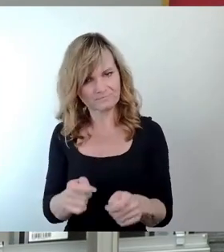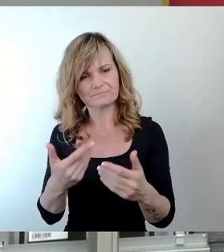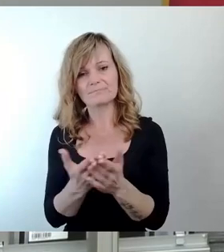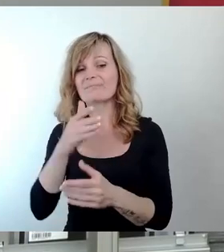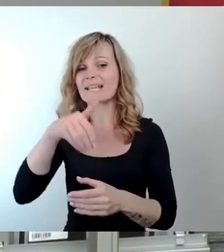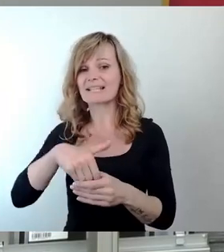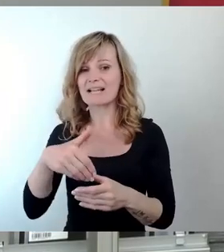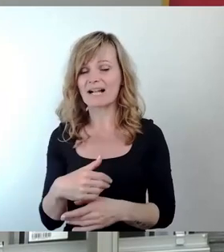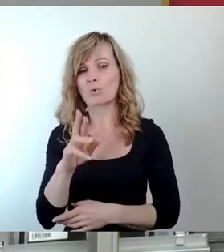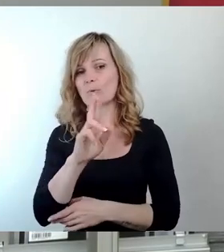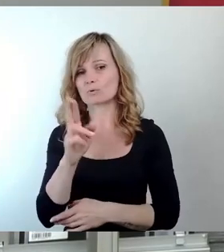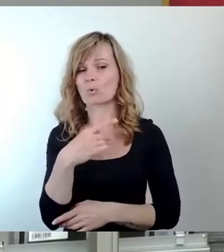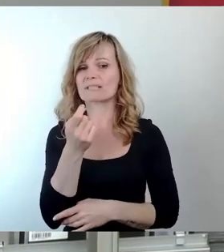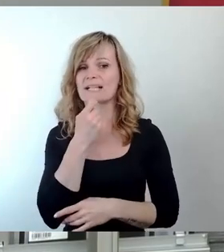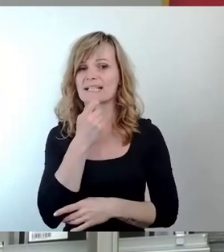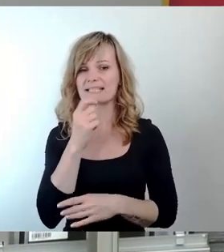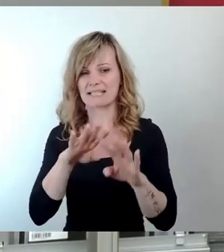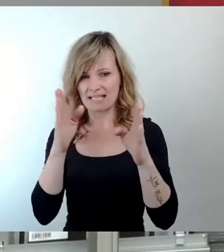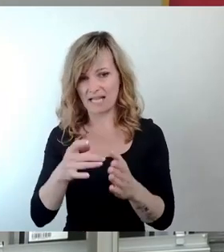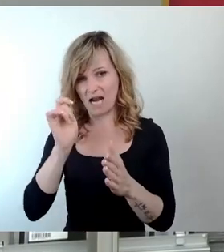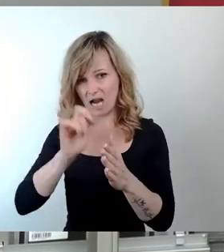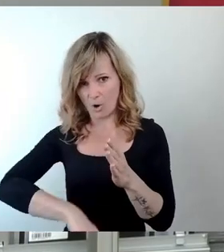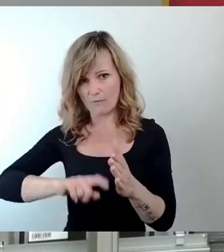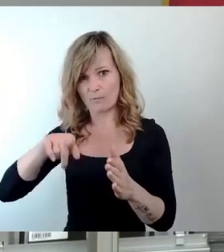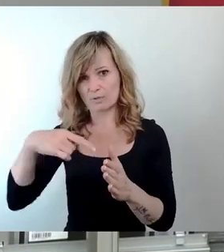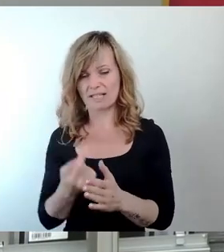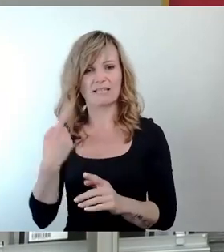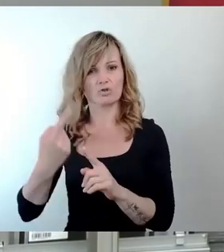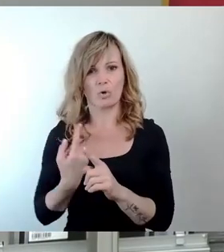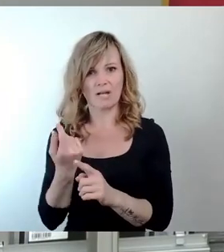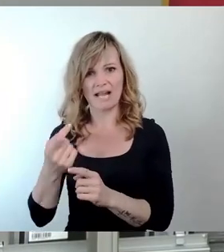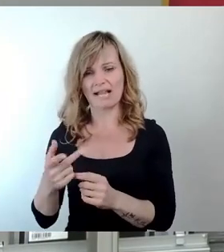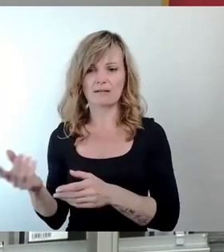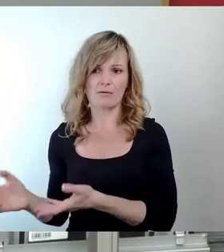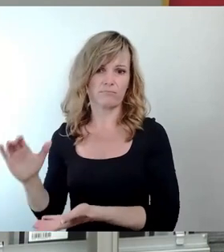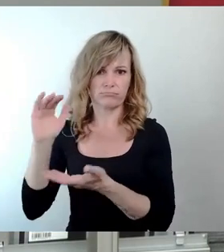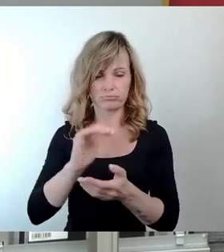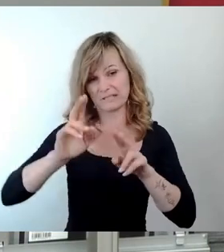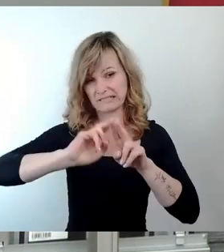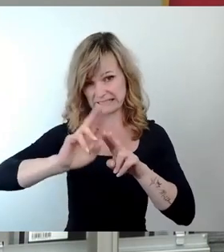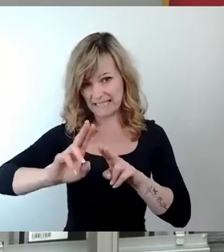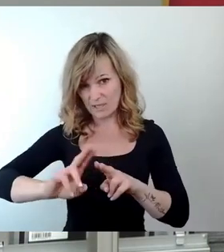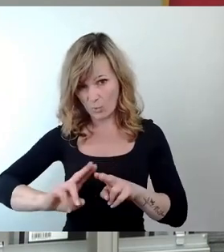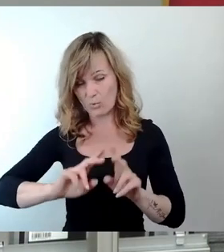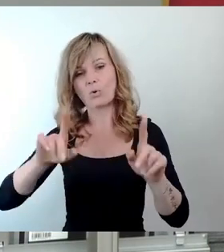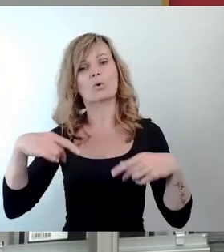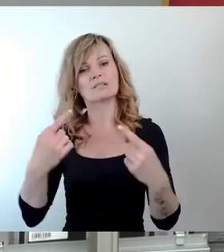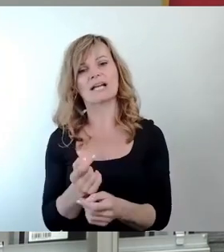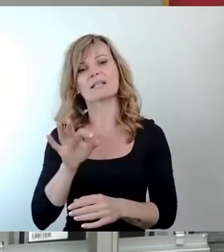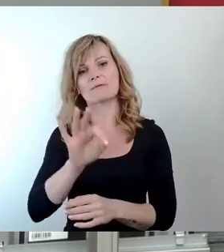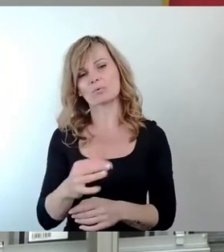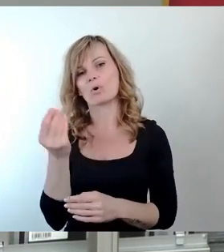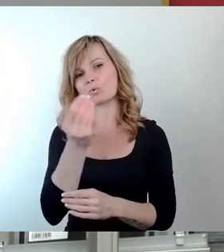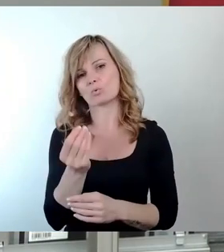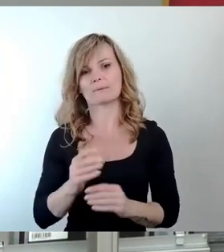kaufen, diesen mit einem erheblichen Betrag von Steuergeldern zu sanieren und darin eine künstlerische Nutzung dann zu etablieren. Für den Erwerb der Immobilie